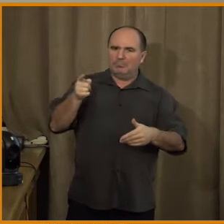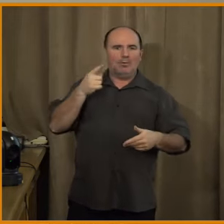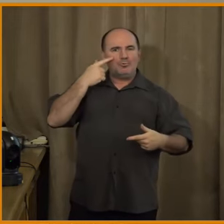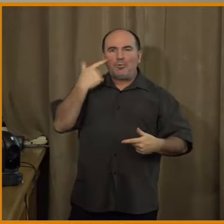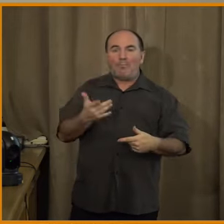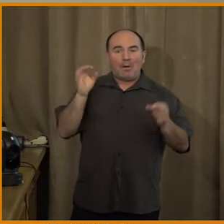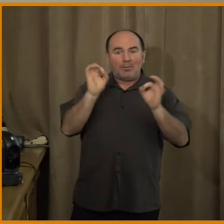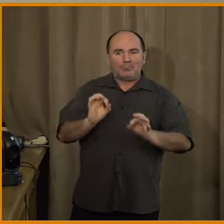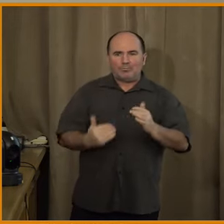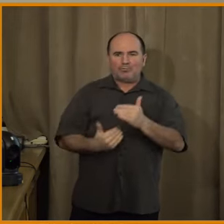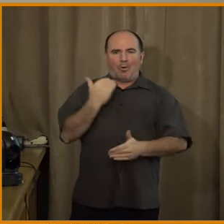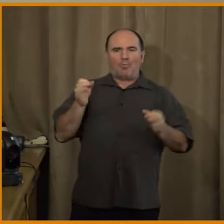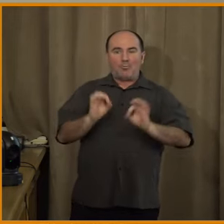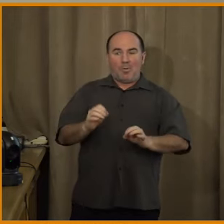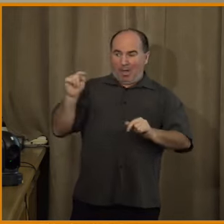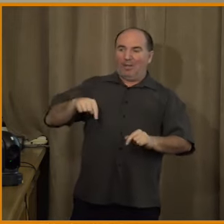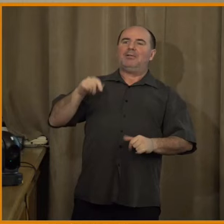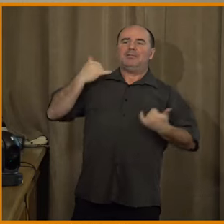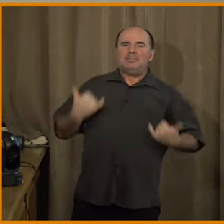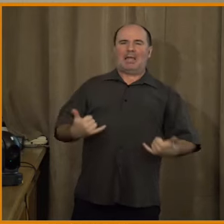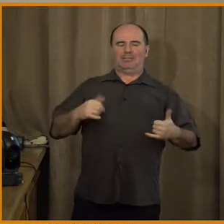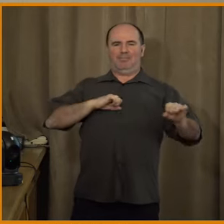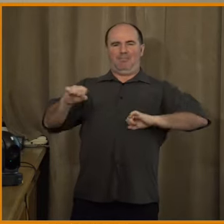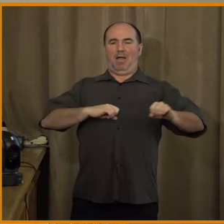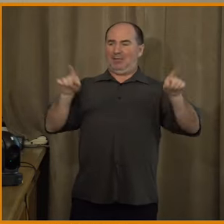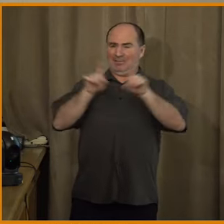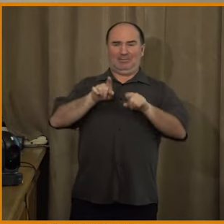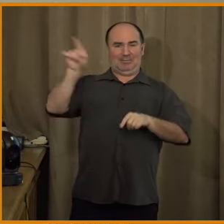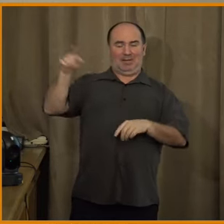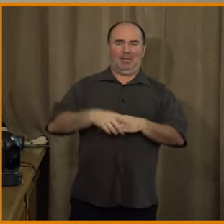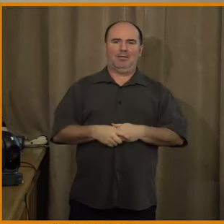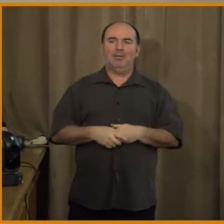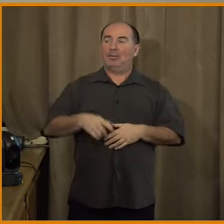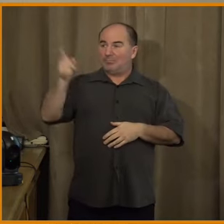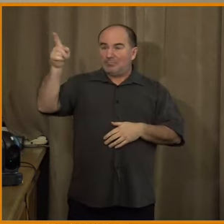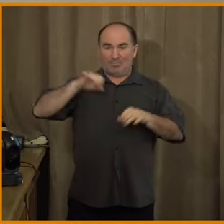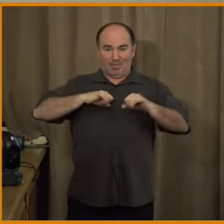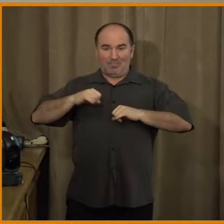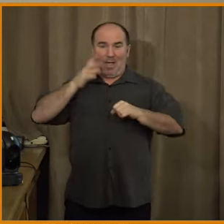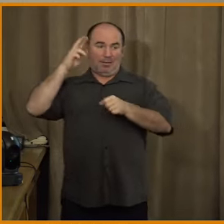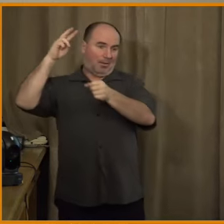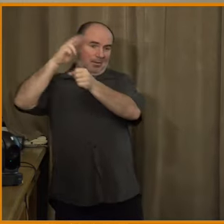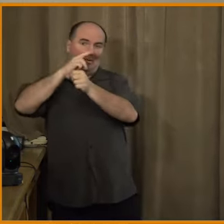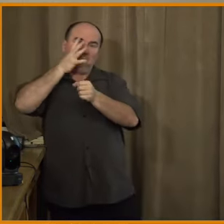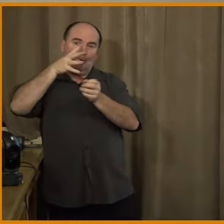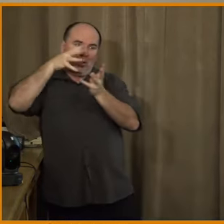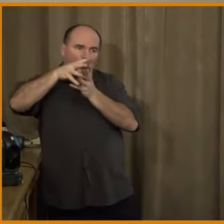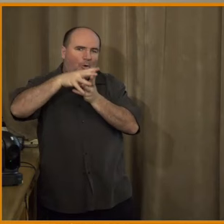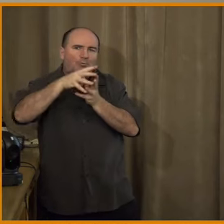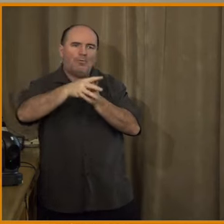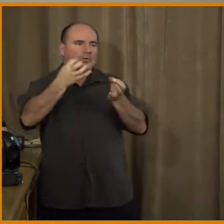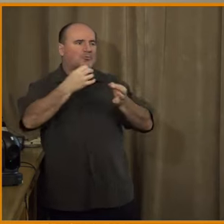strany státu, že oni teda jsou ti, kteří budou prezentovat to, co je spolehlivé a pravdivé a krásné, tak si myslím, že je vláhová.